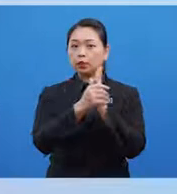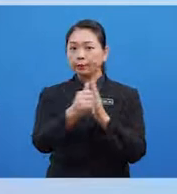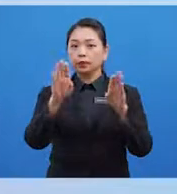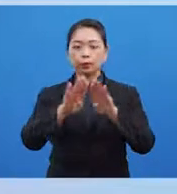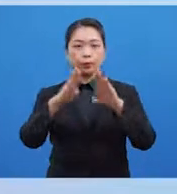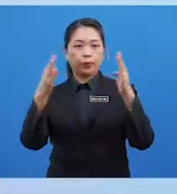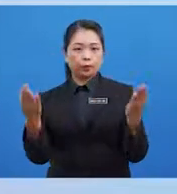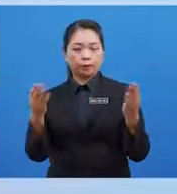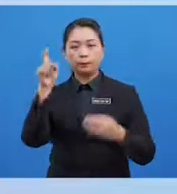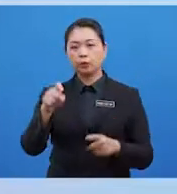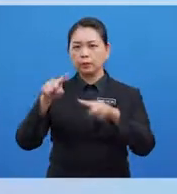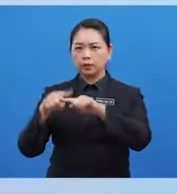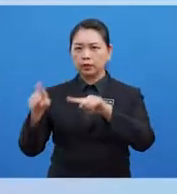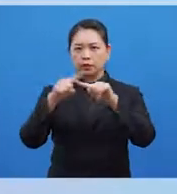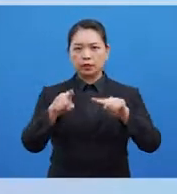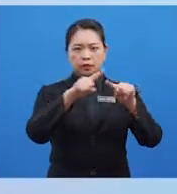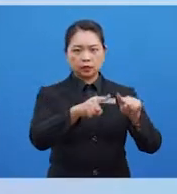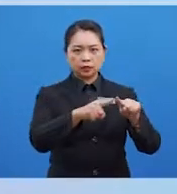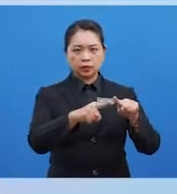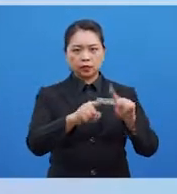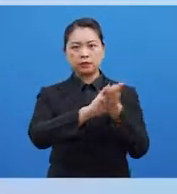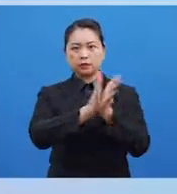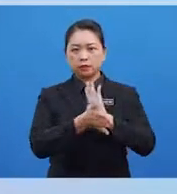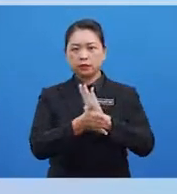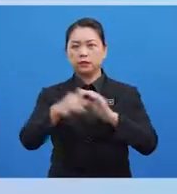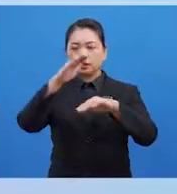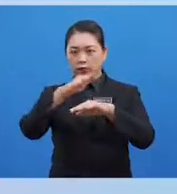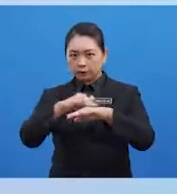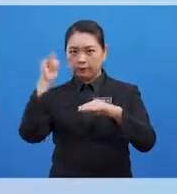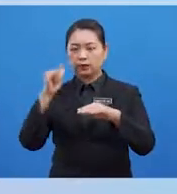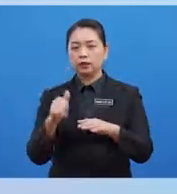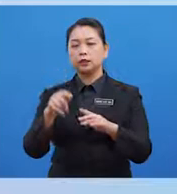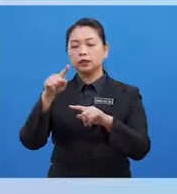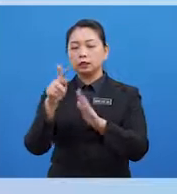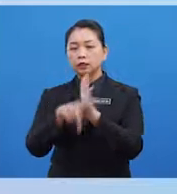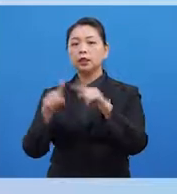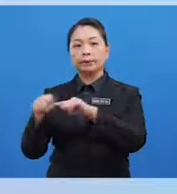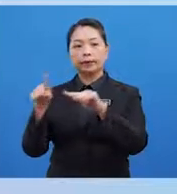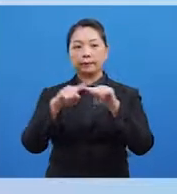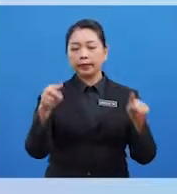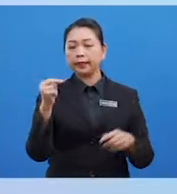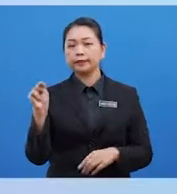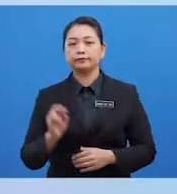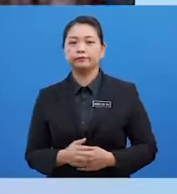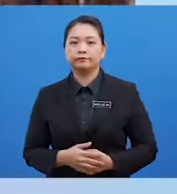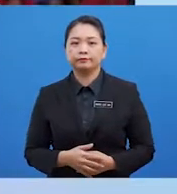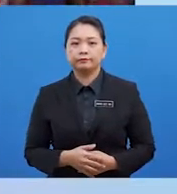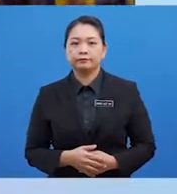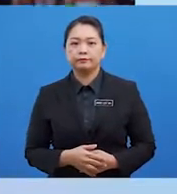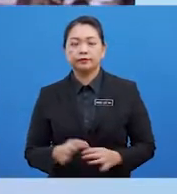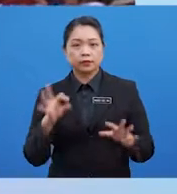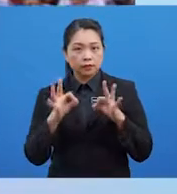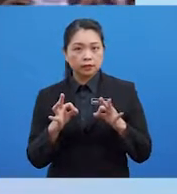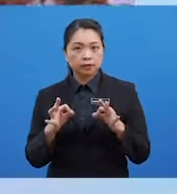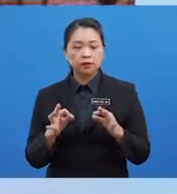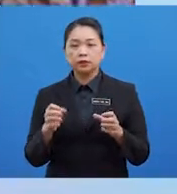open kill yang memerlukan kepelbagaian tindakan Maka ia dianggap sebagai kepelbagaian Jika